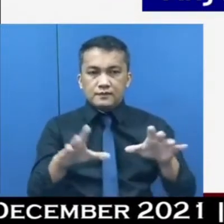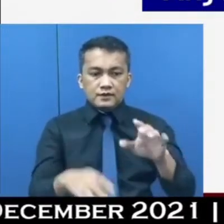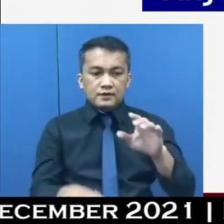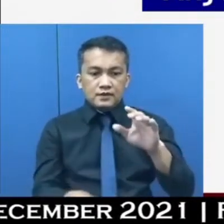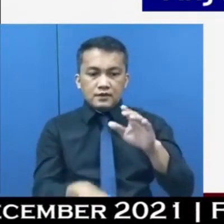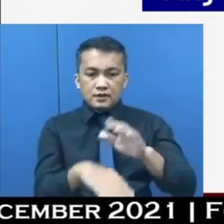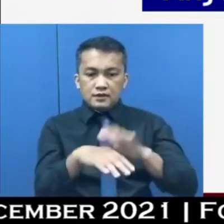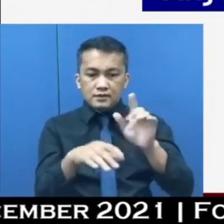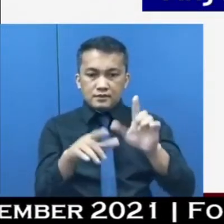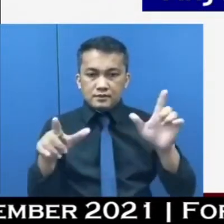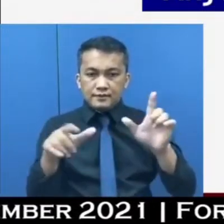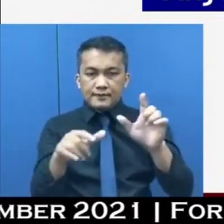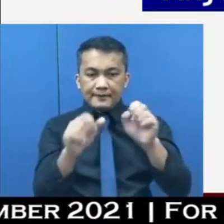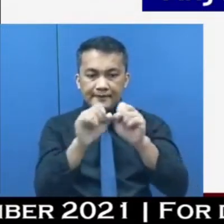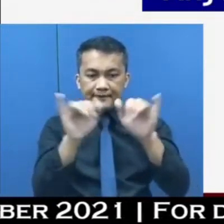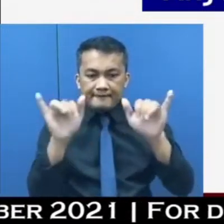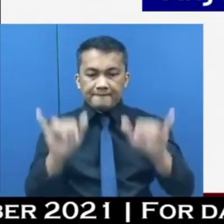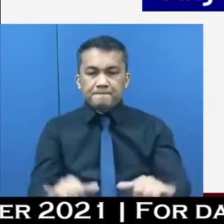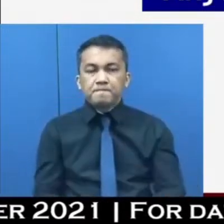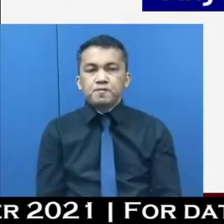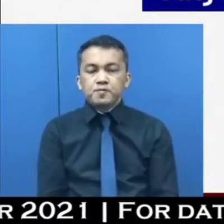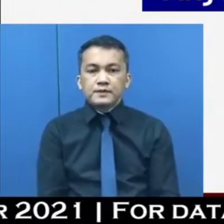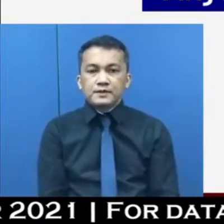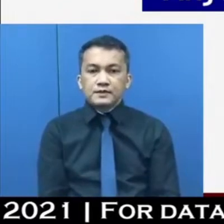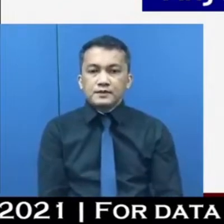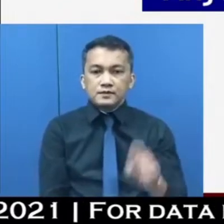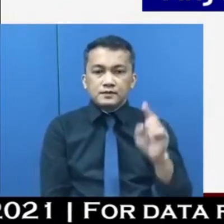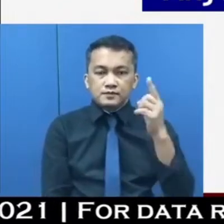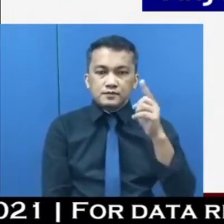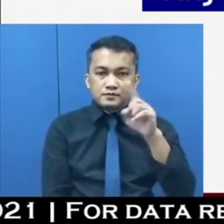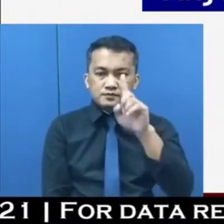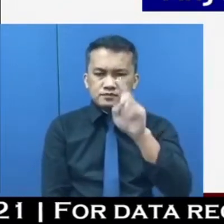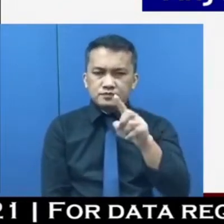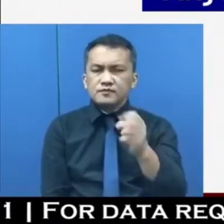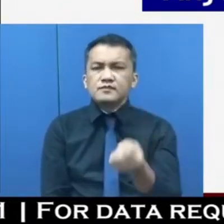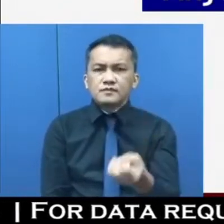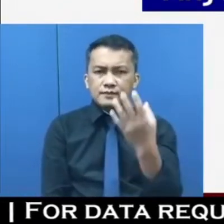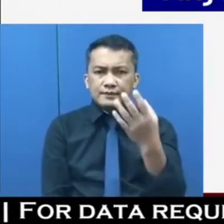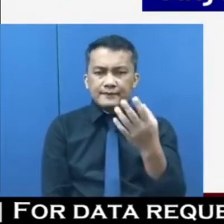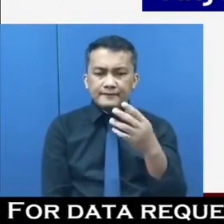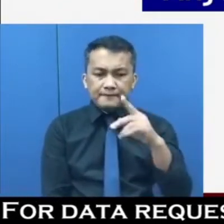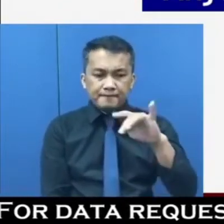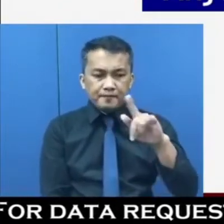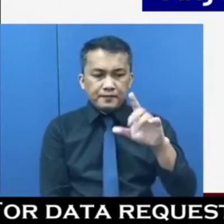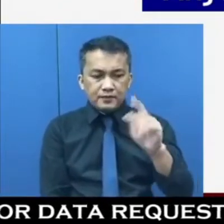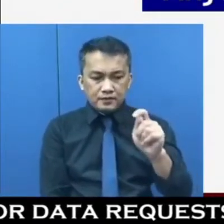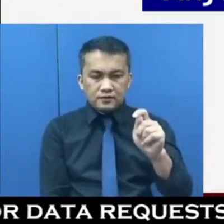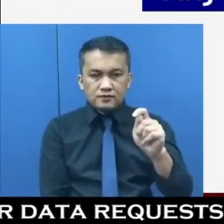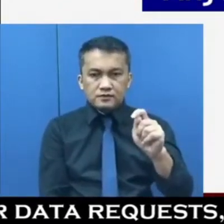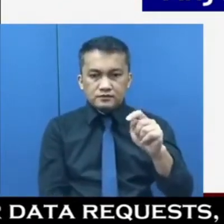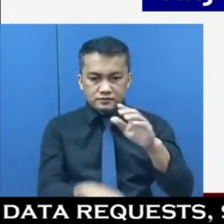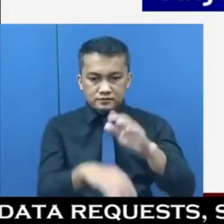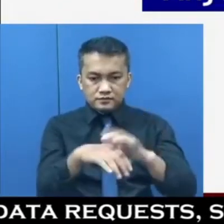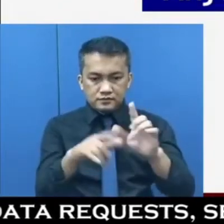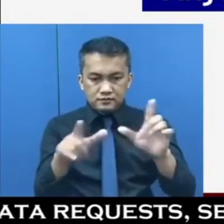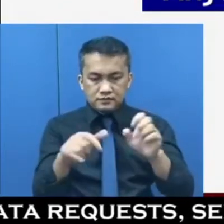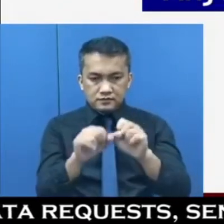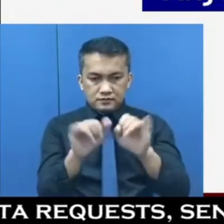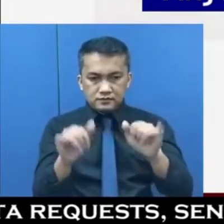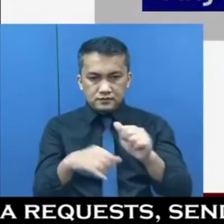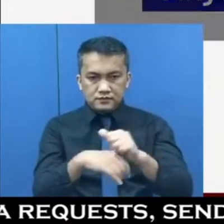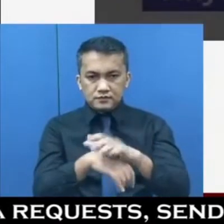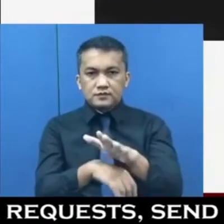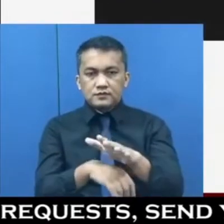level system. Ang unang tanong ay, How much did the pilot of the alert level system affect employment